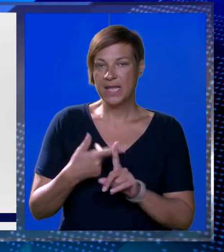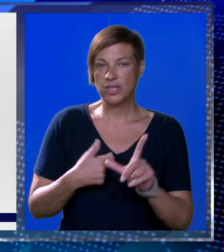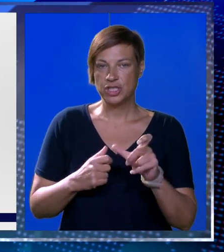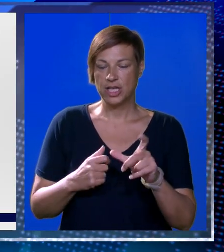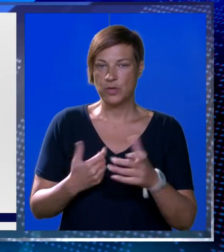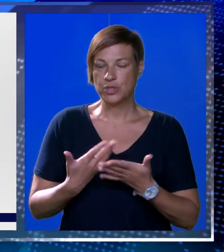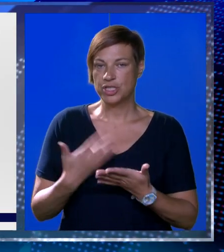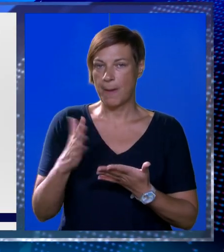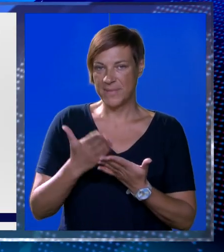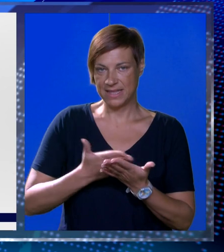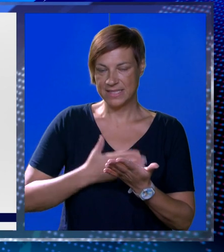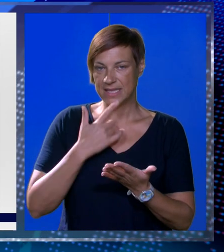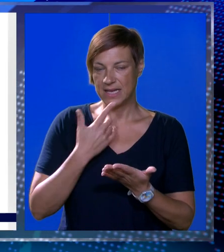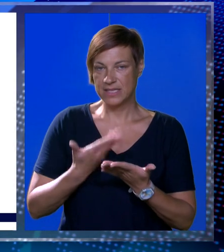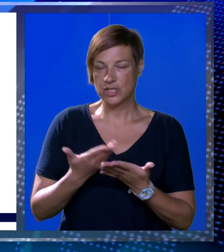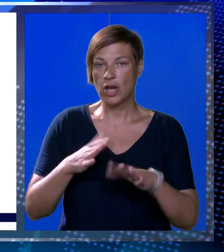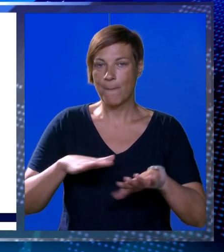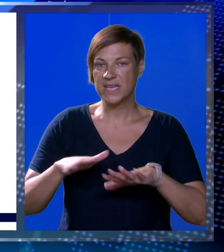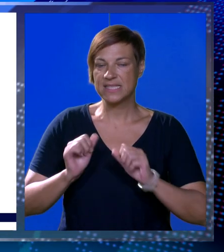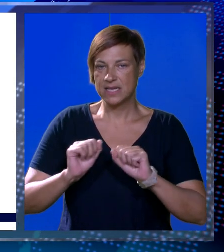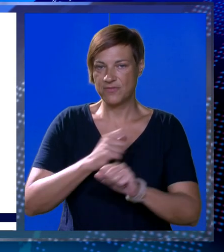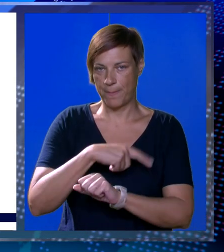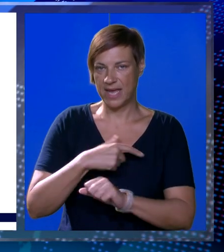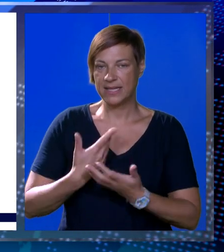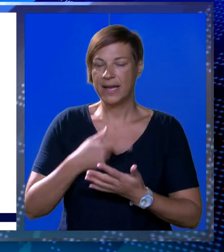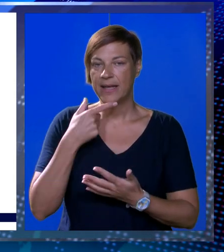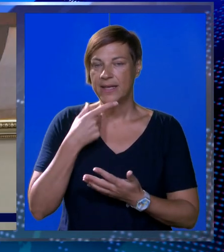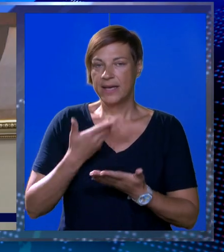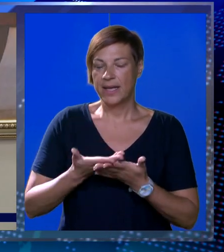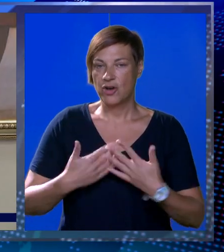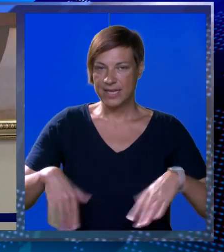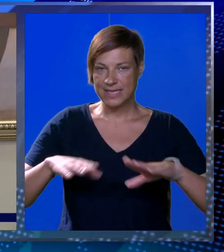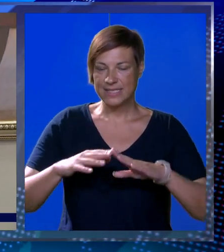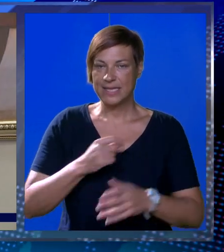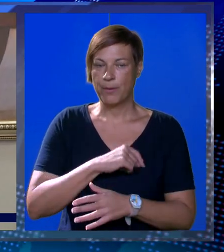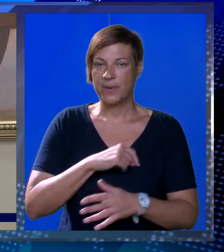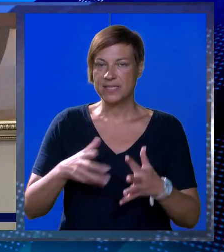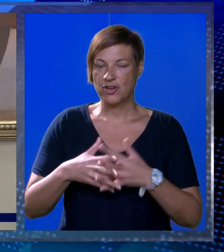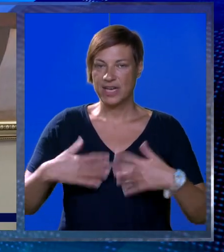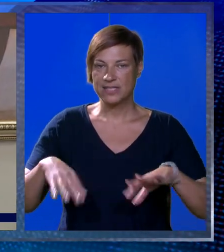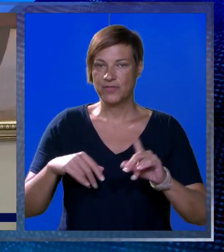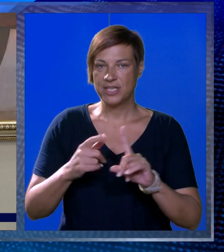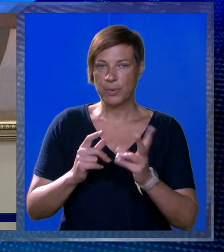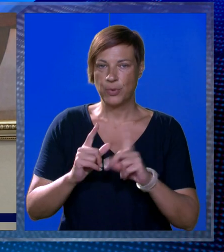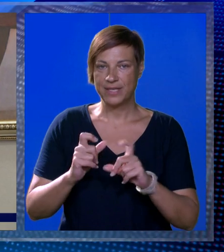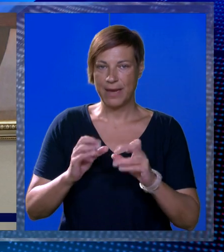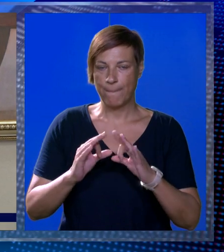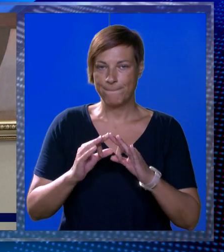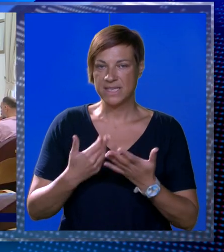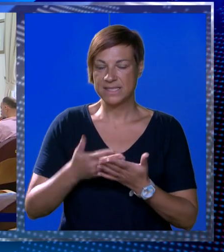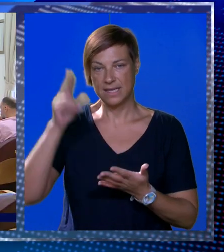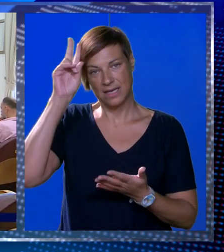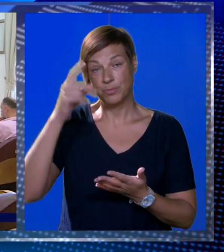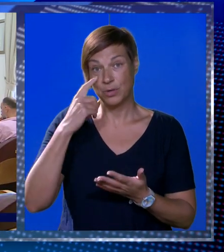Točnije Lučić je 15. na listi koju je skrojilo ministarstvo branitelja. Rakao je to i na sjednici predsjednik gradskog vječa Marko Potrebica